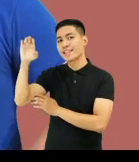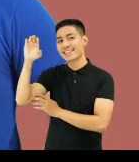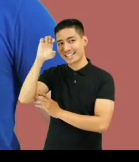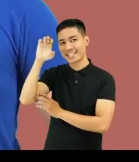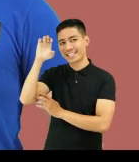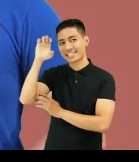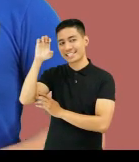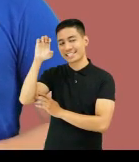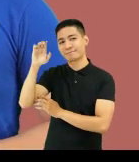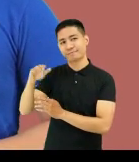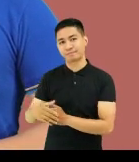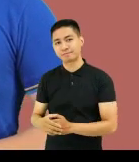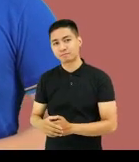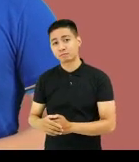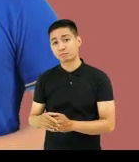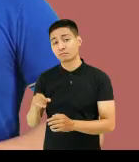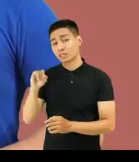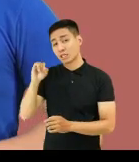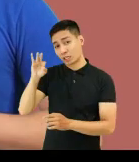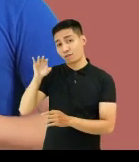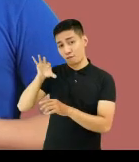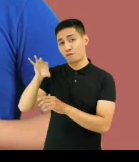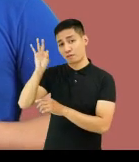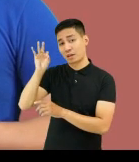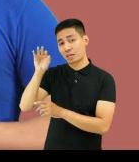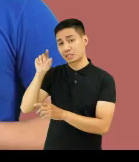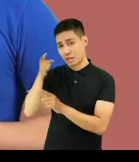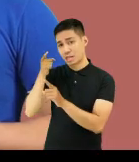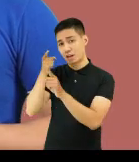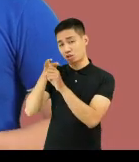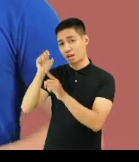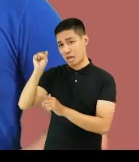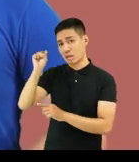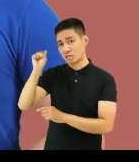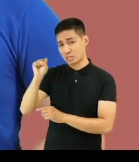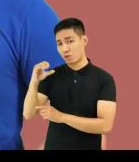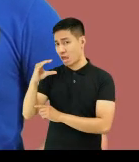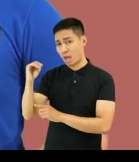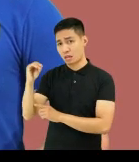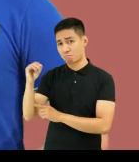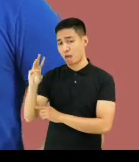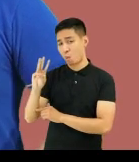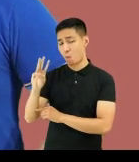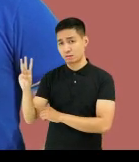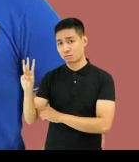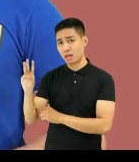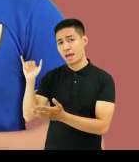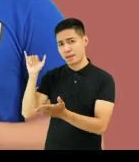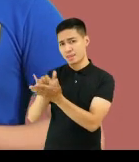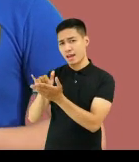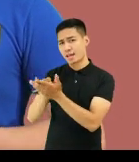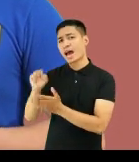hilagang silangan. Kapag tayo naman ay humahanap ng direksyon mula sa timog at kanluran,